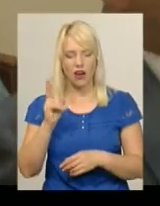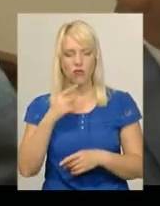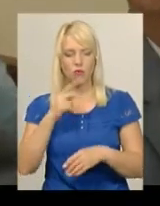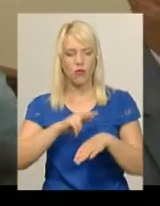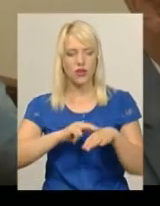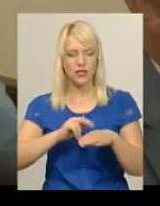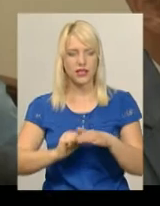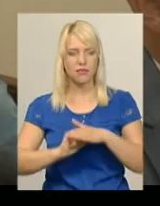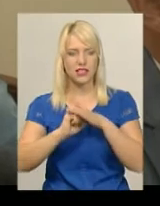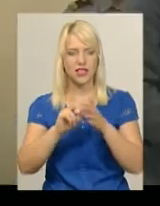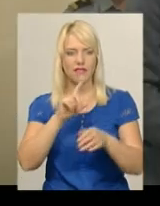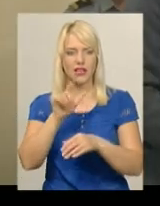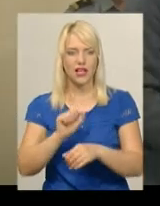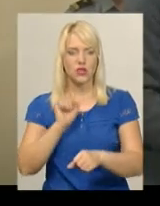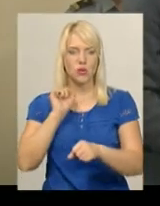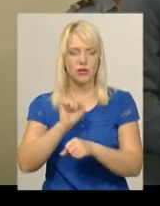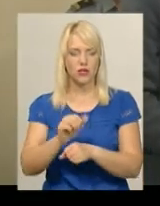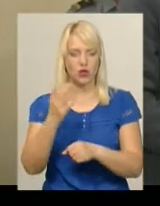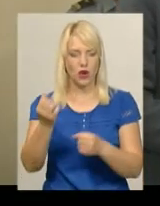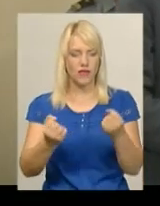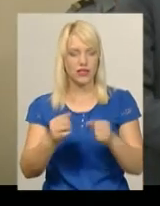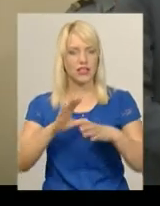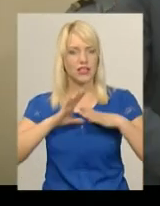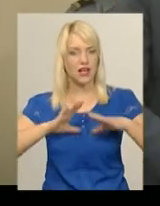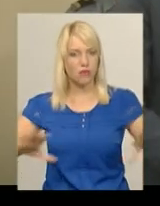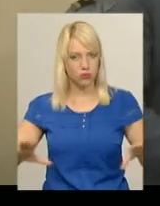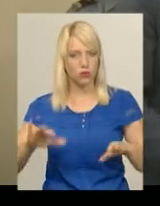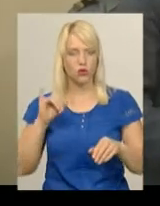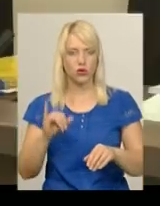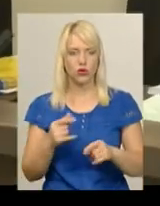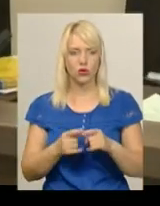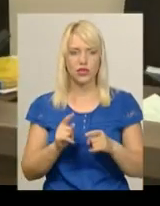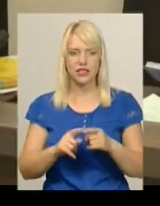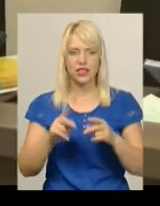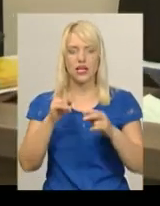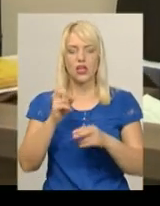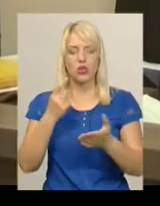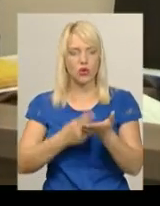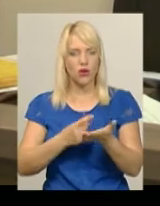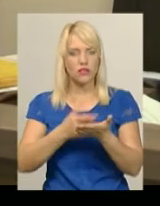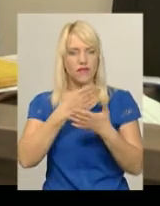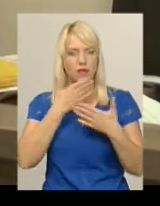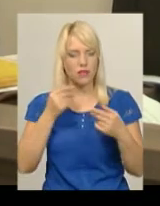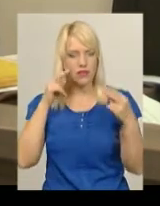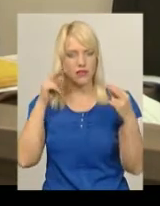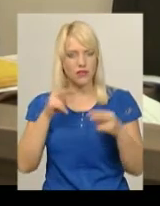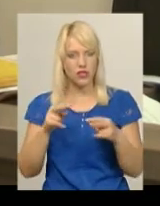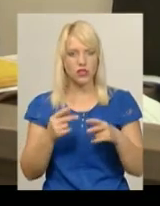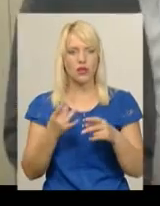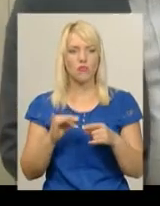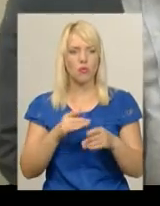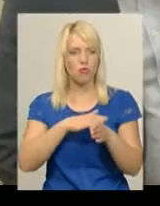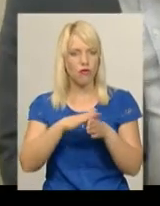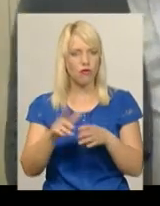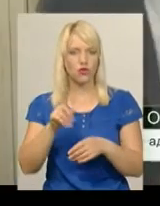його автівки не було. А докази, які містяться у матеріалах справи, вважає адвокат Олег Савінський, не повністю свідчить про наявність у діях його підзахисного вини.